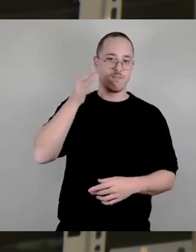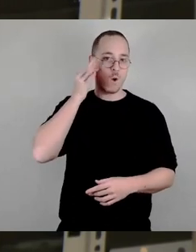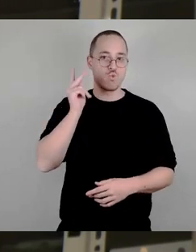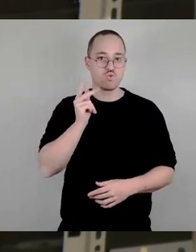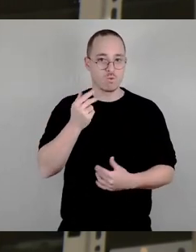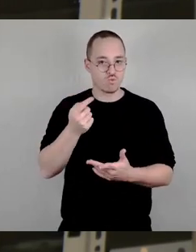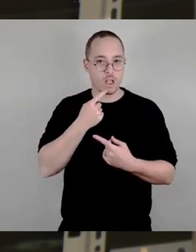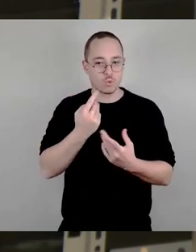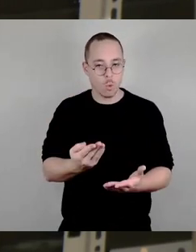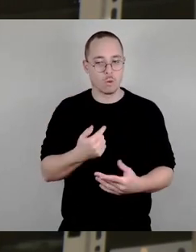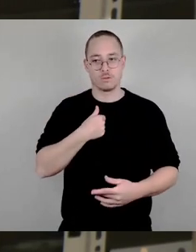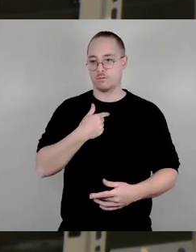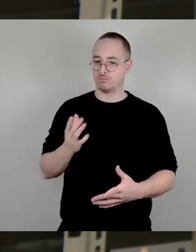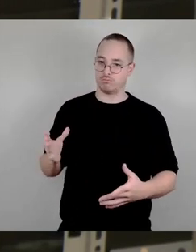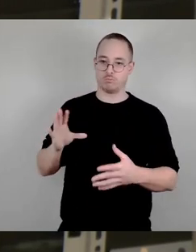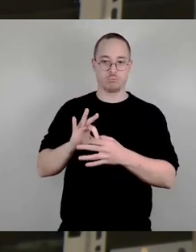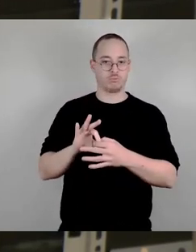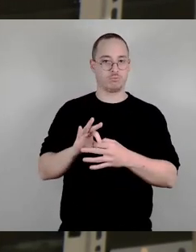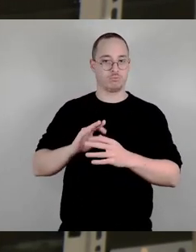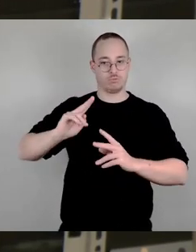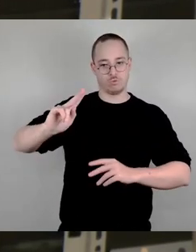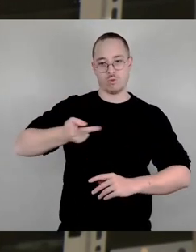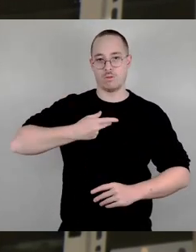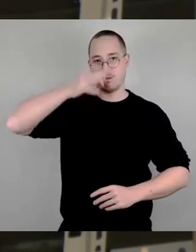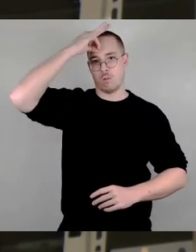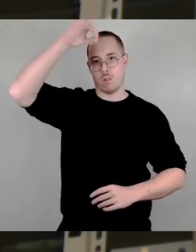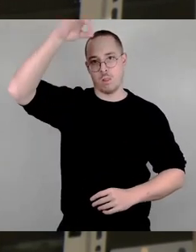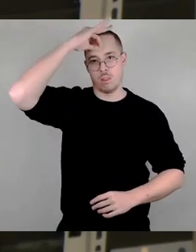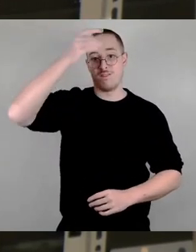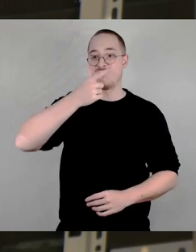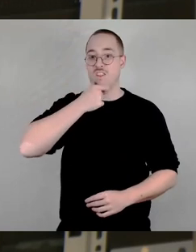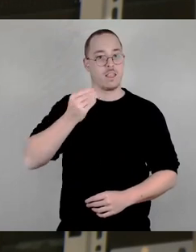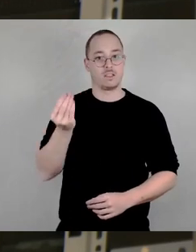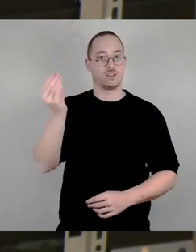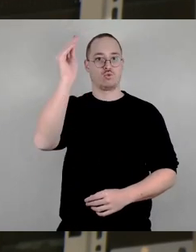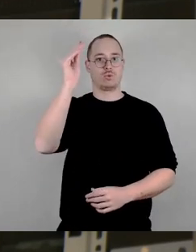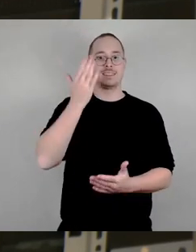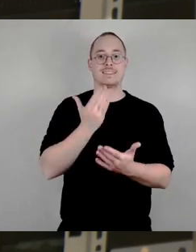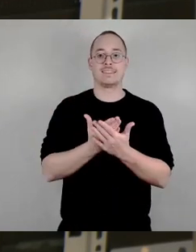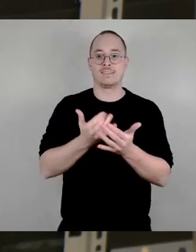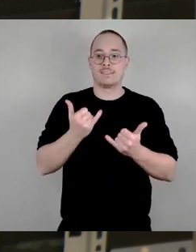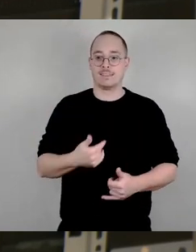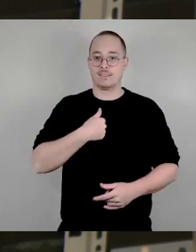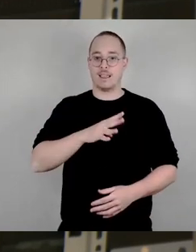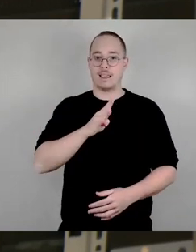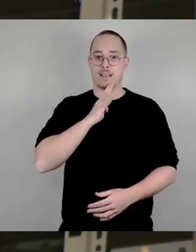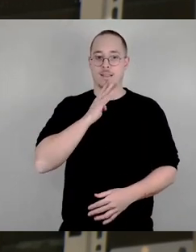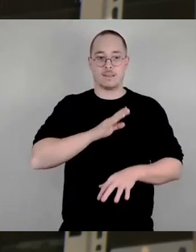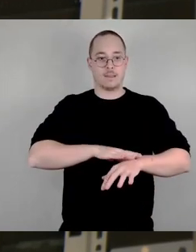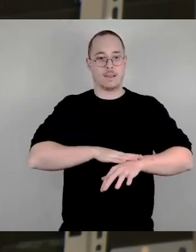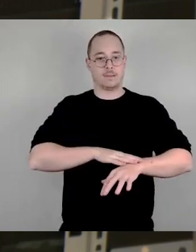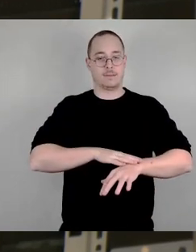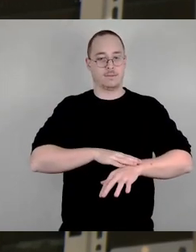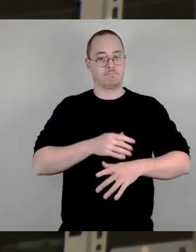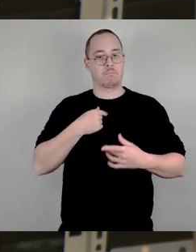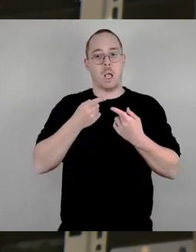Dem kann ich und möchte ich überhaupt nichts hinzufügen. Deshalb nutze ich meine Redezeit Ihnen einige Gedanken von dem,